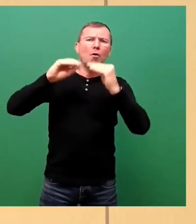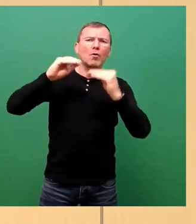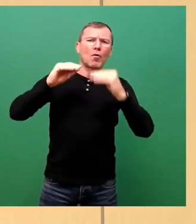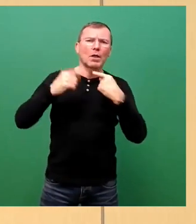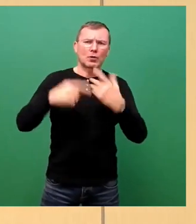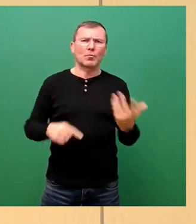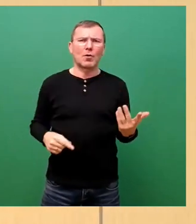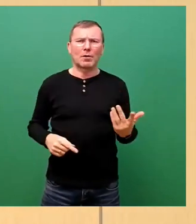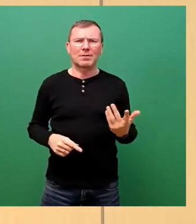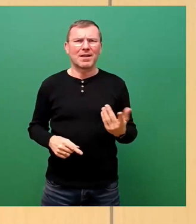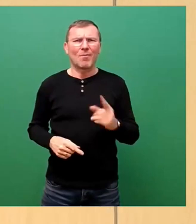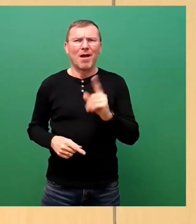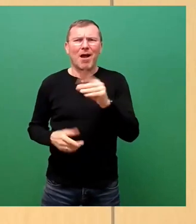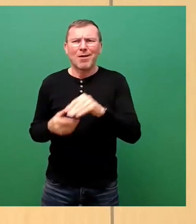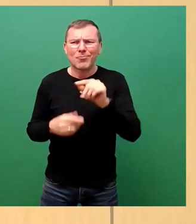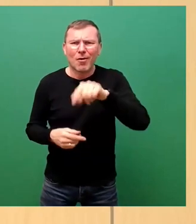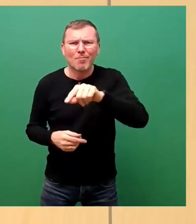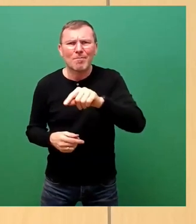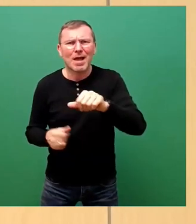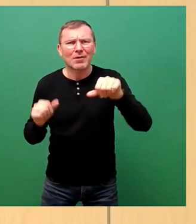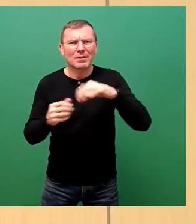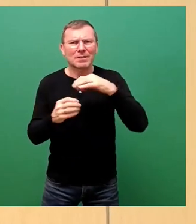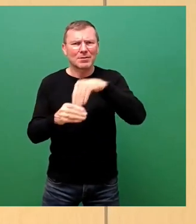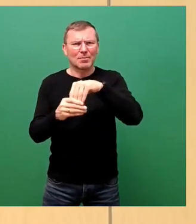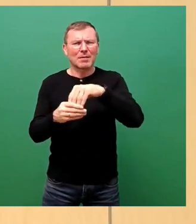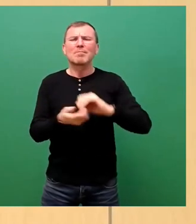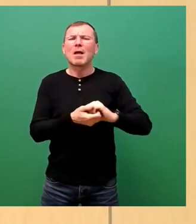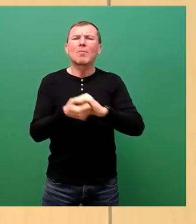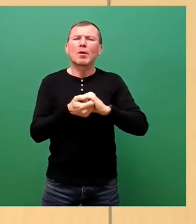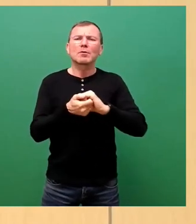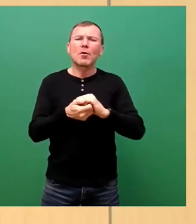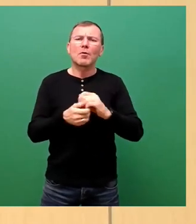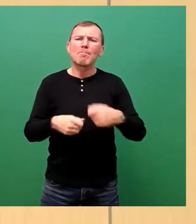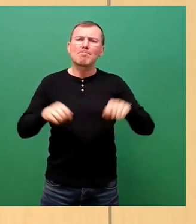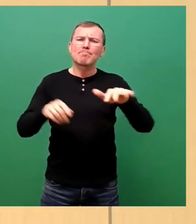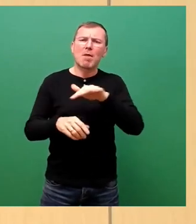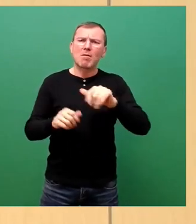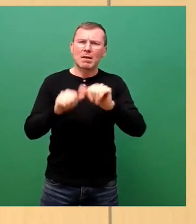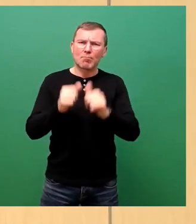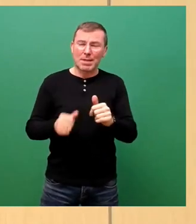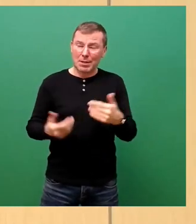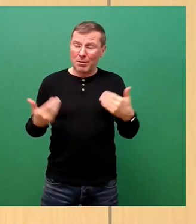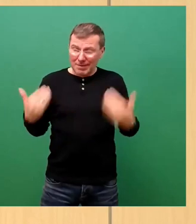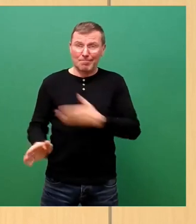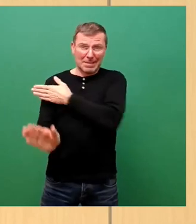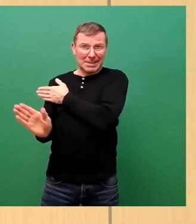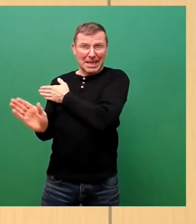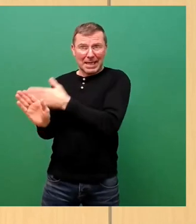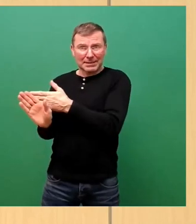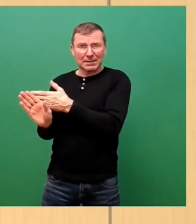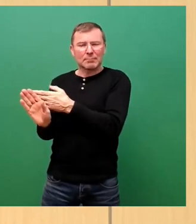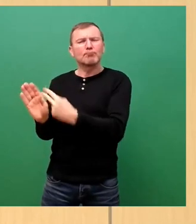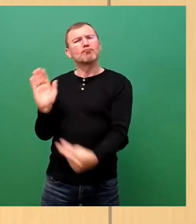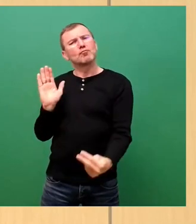andere Klopse in diesem Kompromiss drin. Im kooperativen Baulandmodell, so wie es jetzt ist, ist festgeschrieben, dass